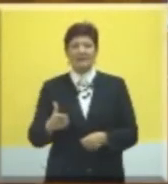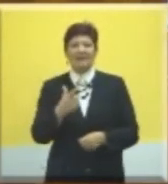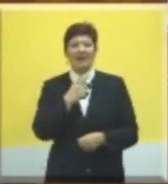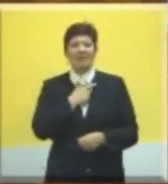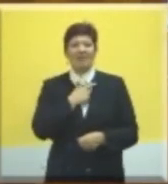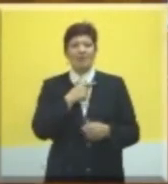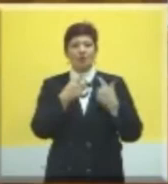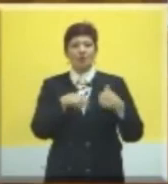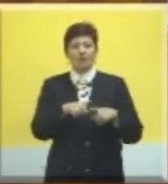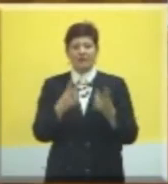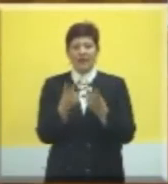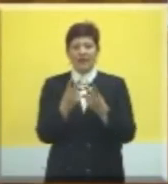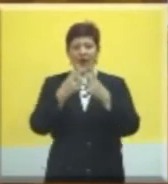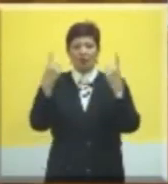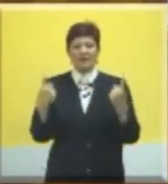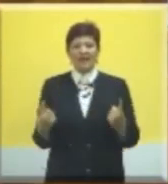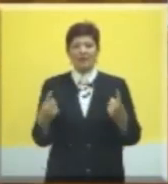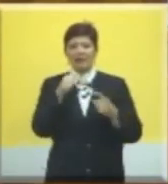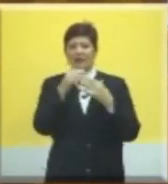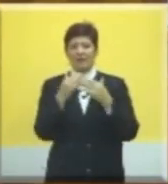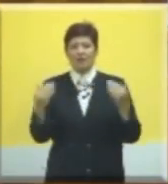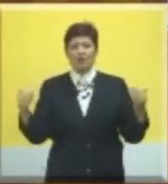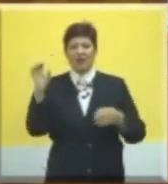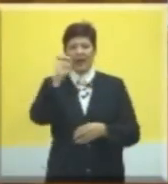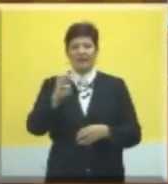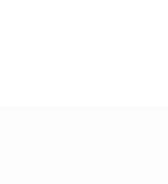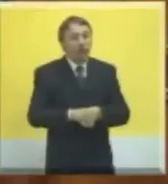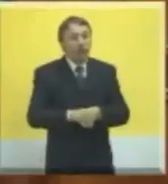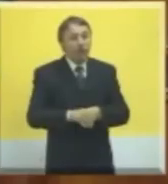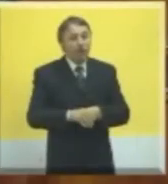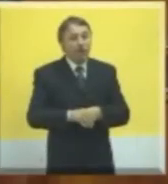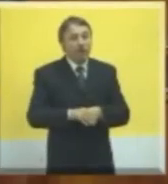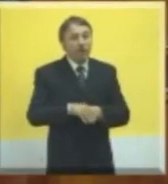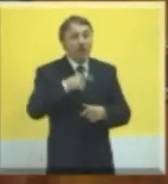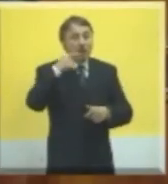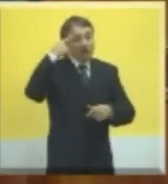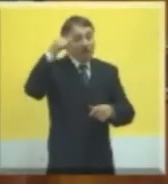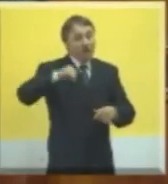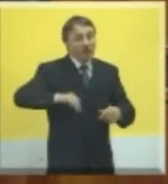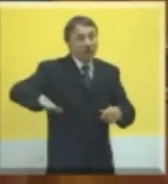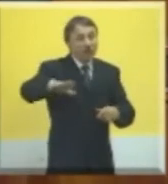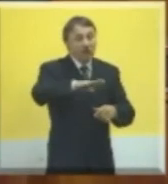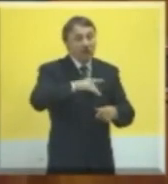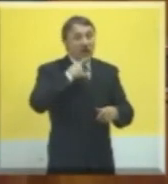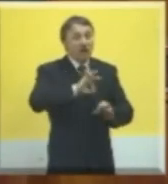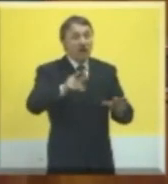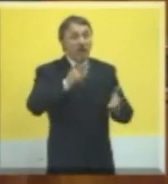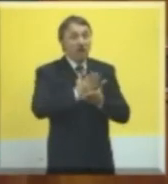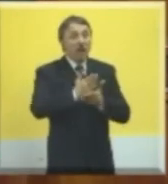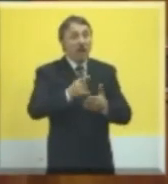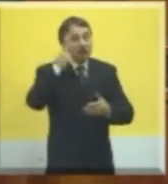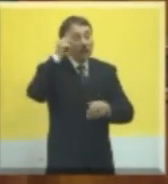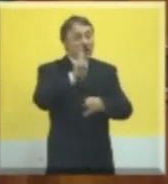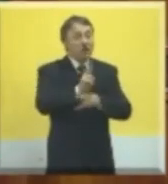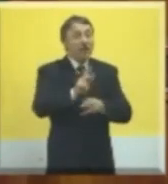konsolidovati kao stabilna i moderna evropska država. Ideja Vojvodine u Srbiji nikada nije bila ideja države